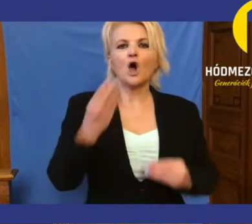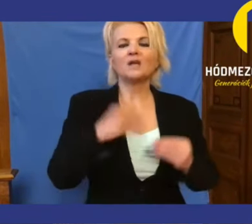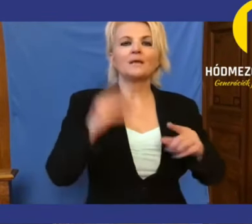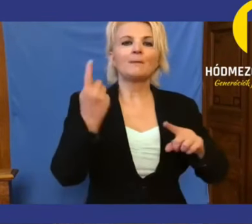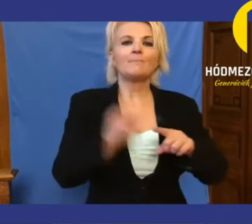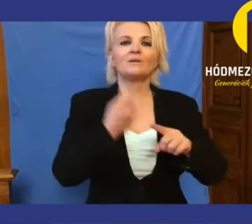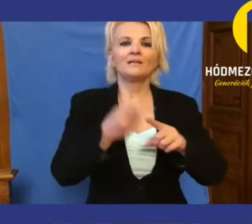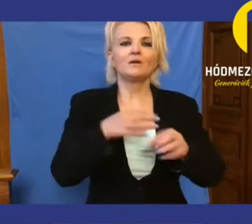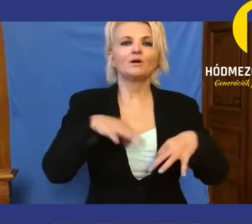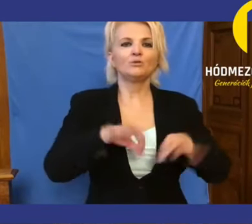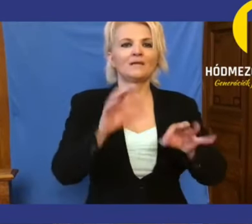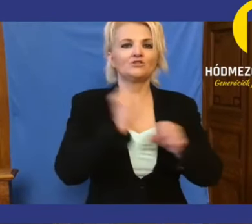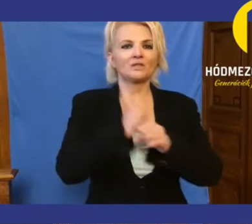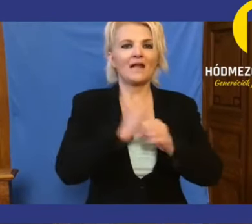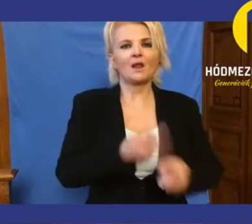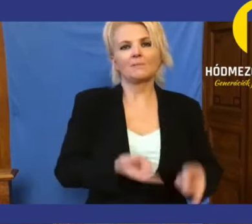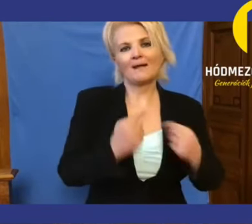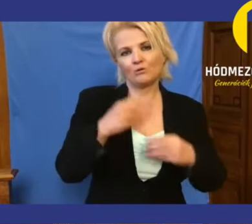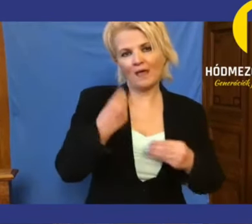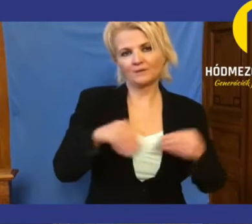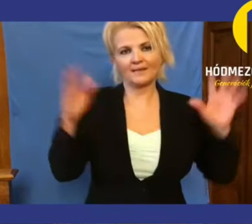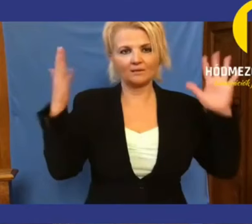politikai ügyet csinálnak belőle. Azért.